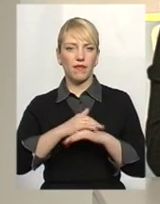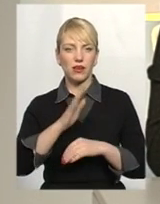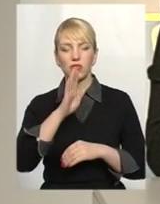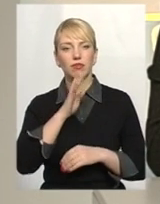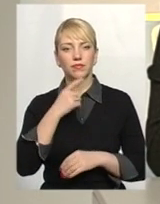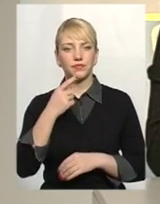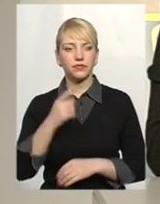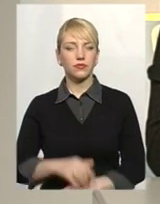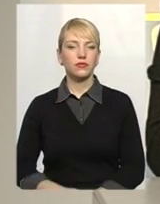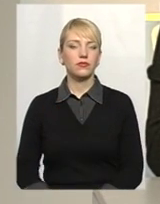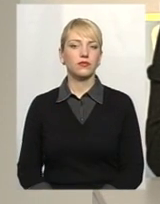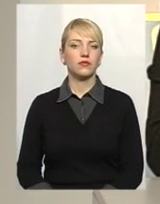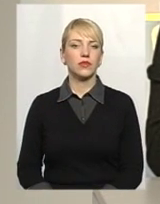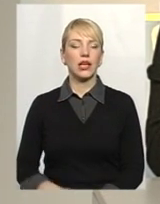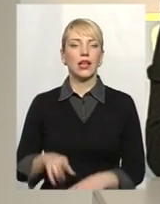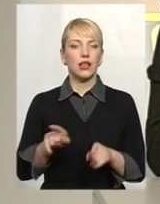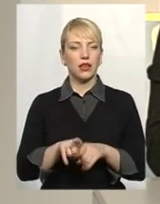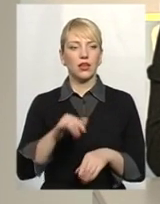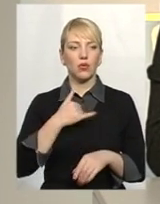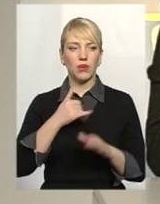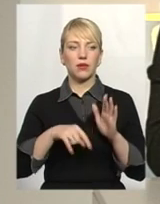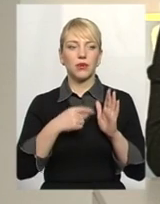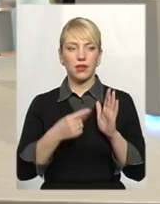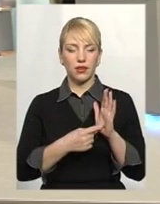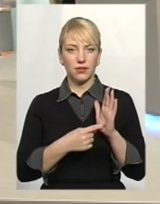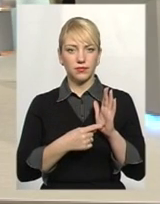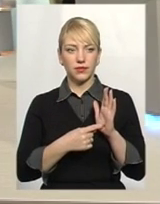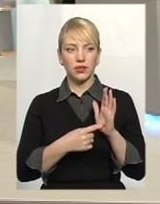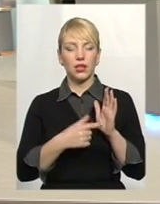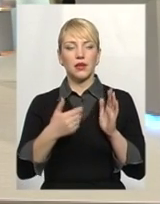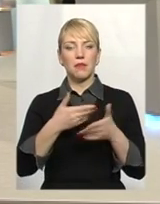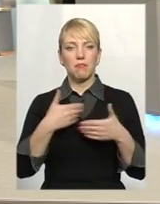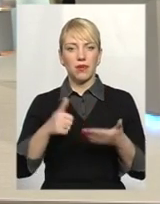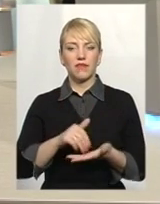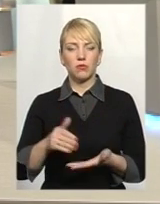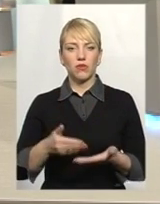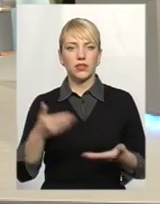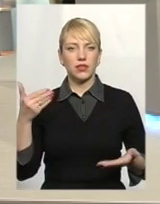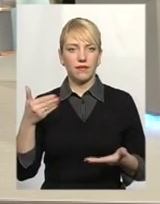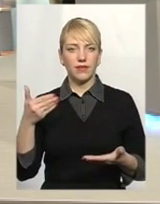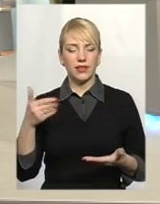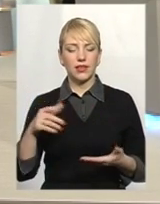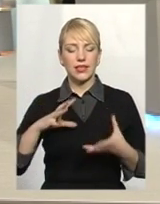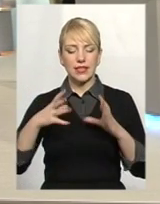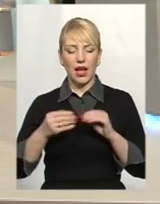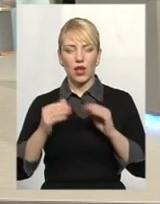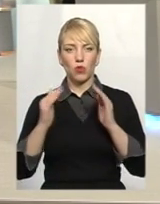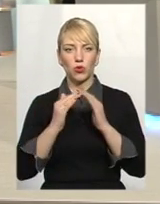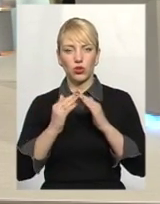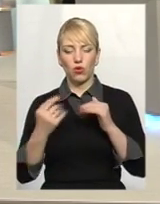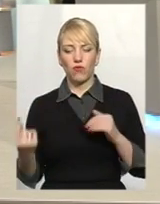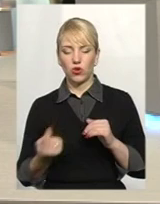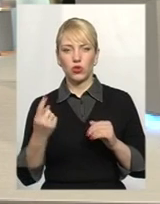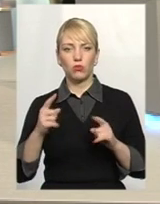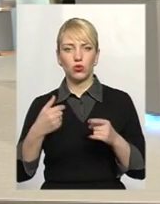вечір. Таке в мене питання. Ми відказалися від загальнобудинкового лічильника,